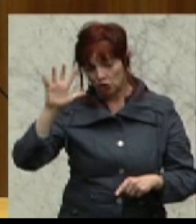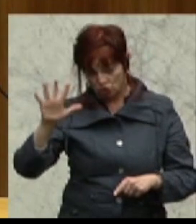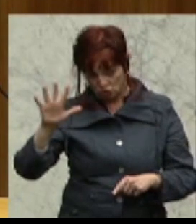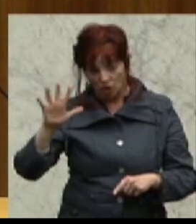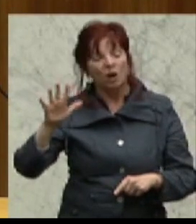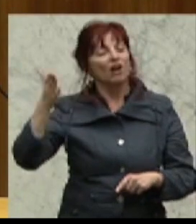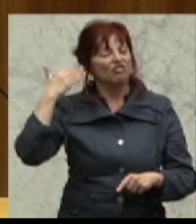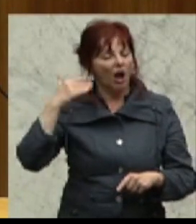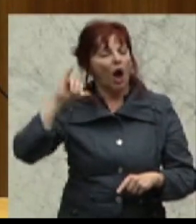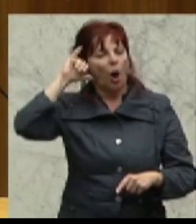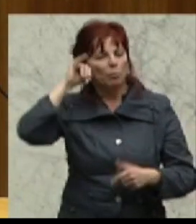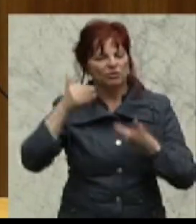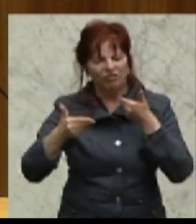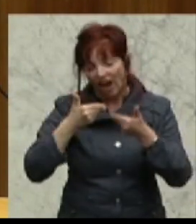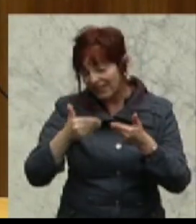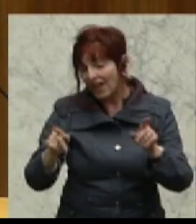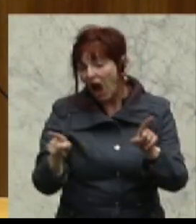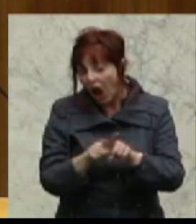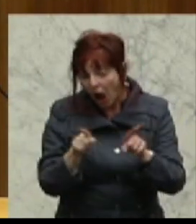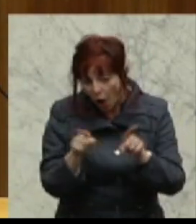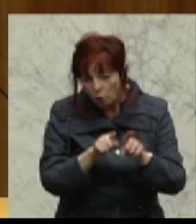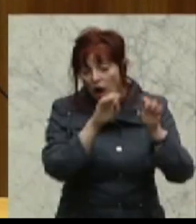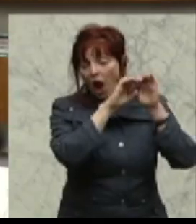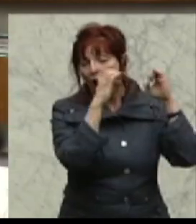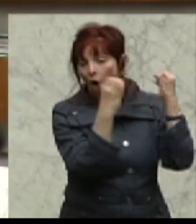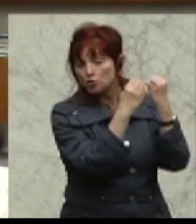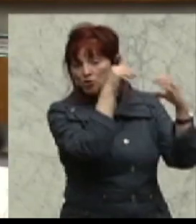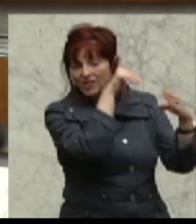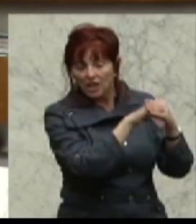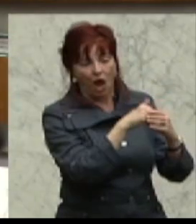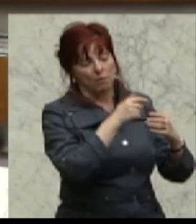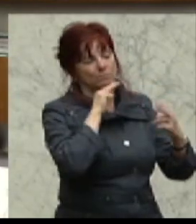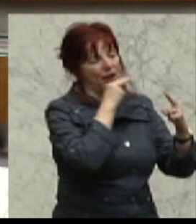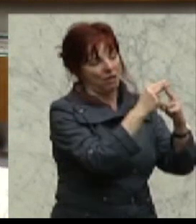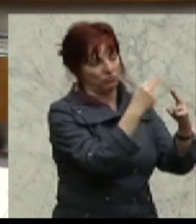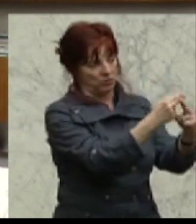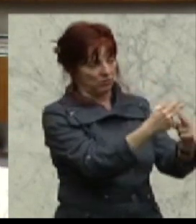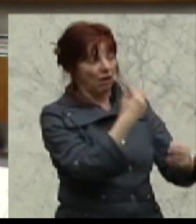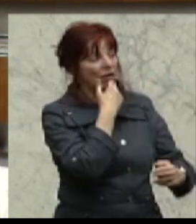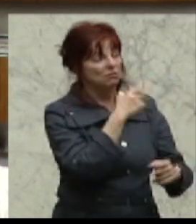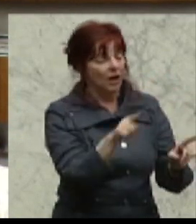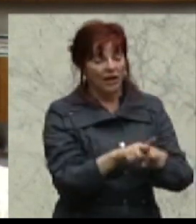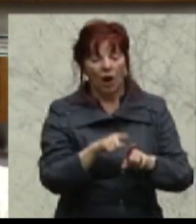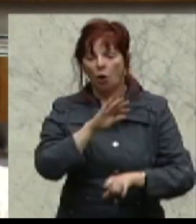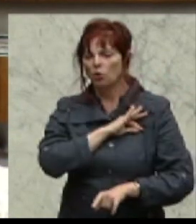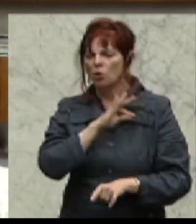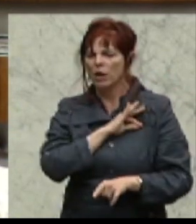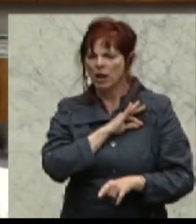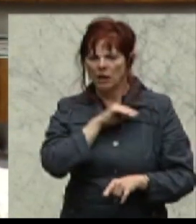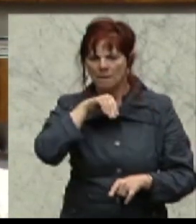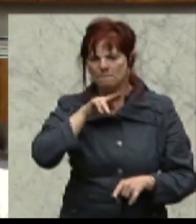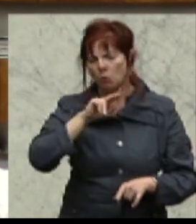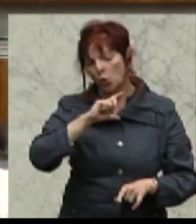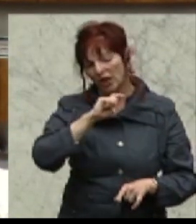ist, auch den Delegierten noch dargelegt. Ich bedanke mich beim Herrn Kollegen Muchitsch auch für seinen Einsatz als Gewerkschafter, der